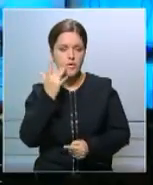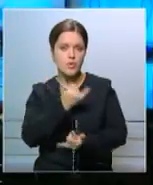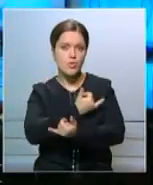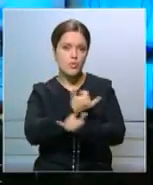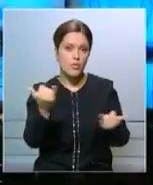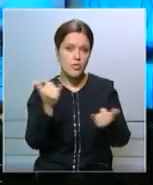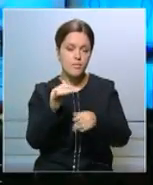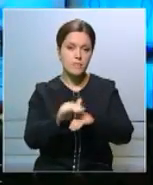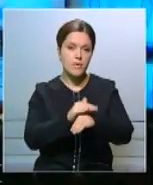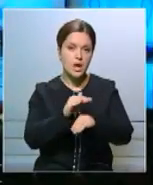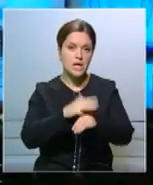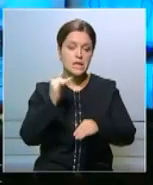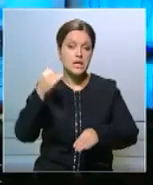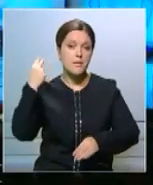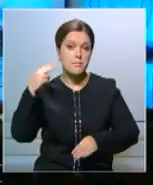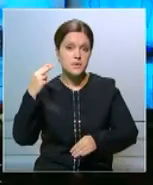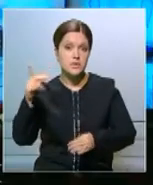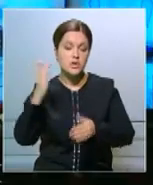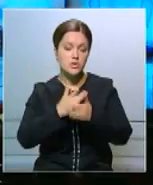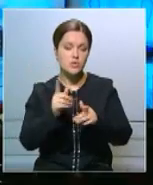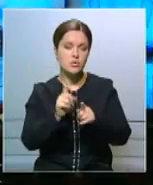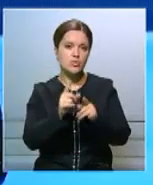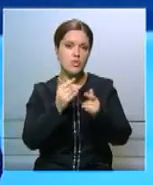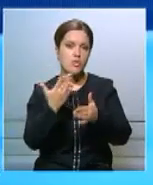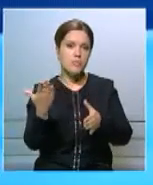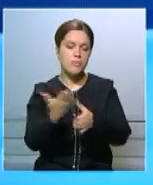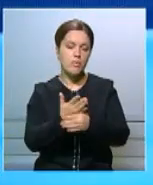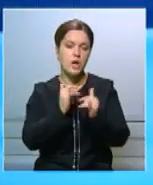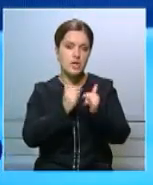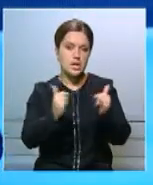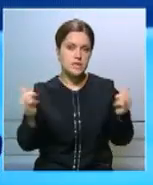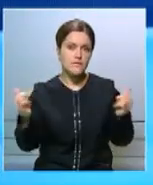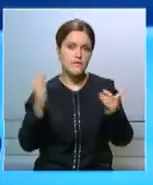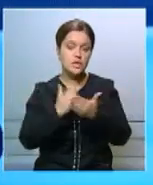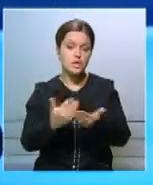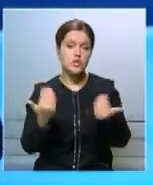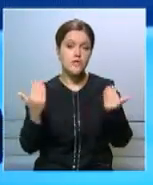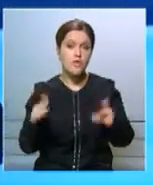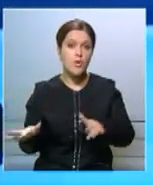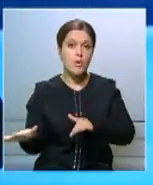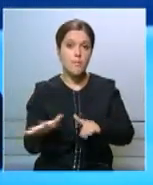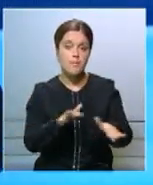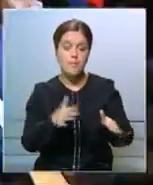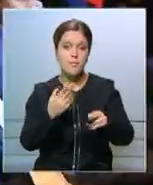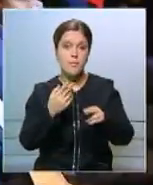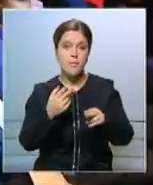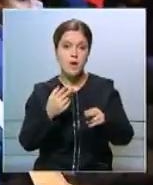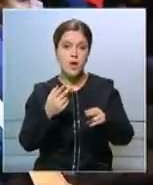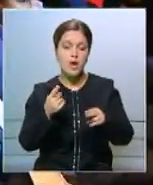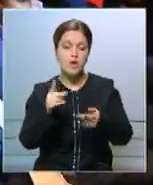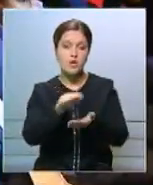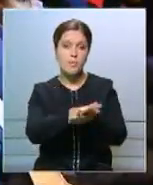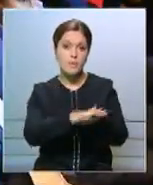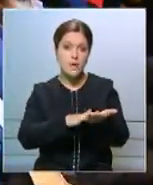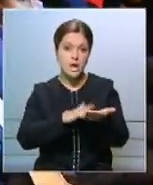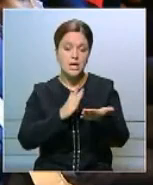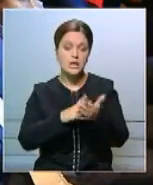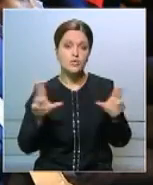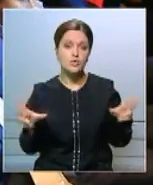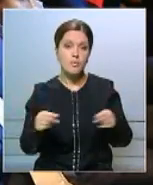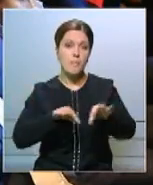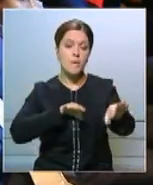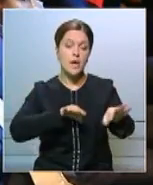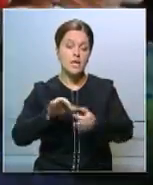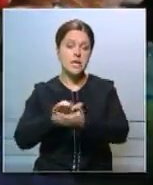роль лидера нации в развитии благотворительности. Сегодняшнее мероприятие – это логическое продолжение успешных проектов Ассамблеи